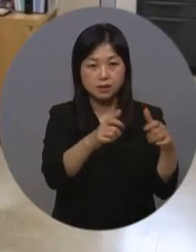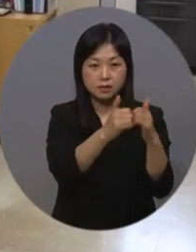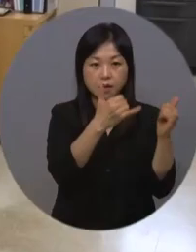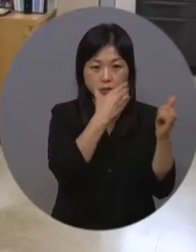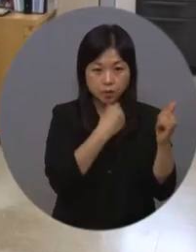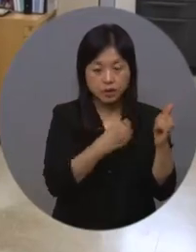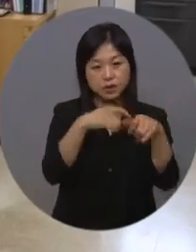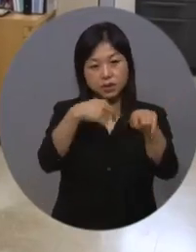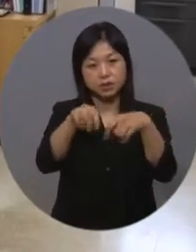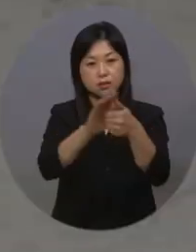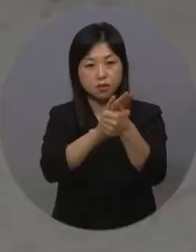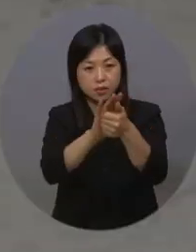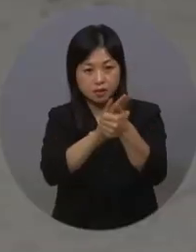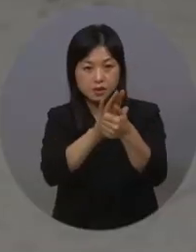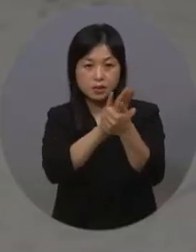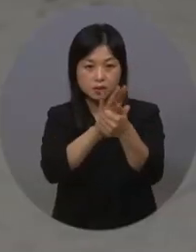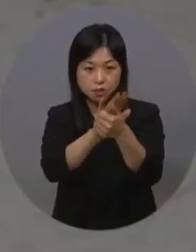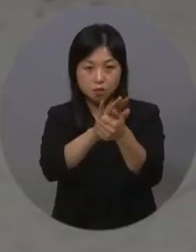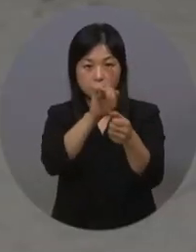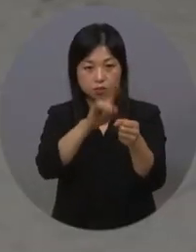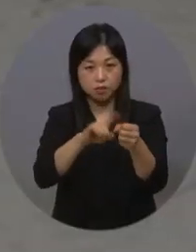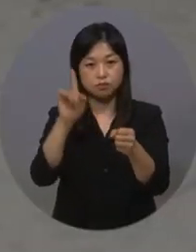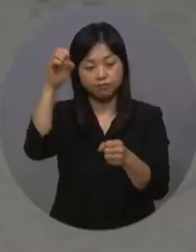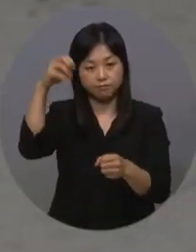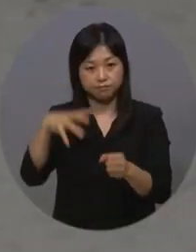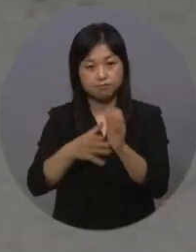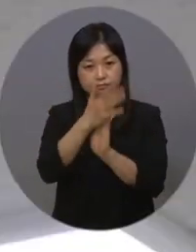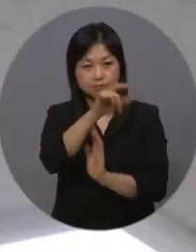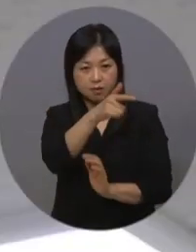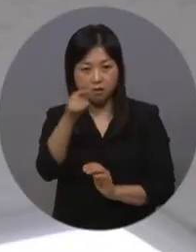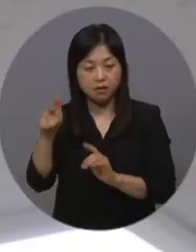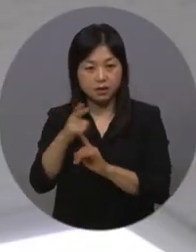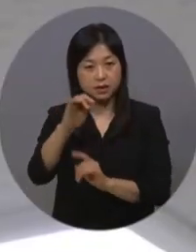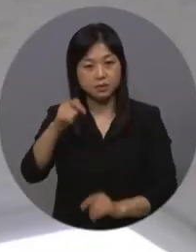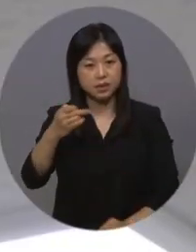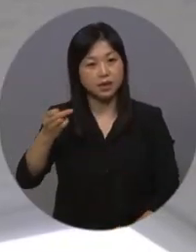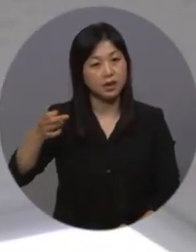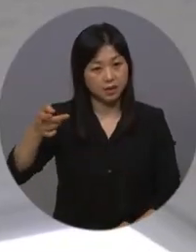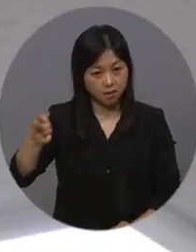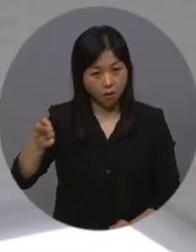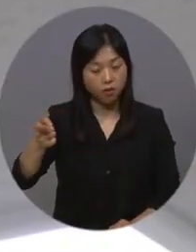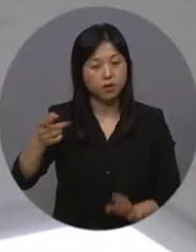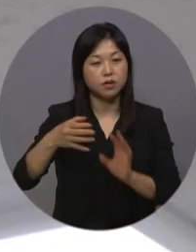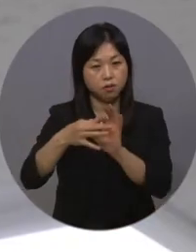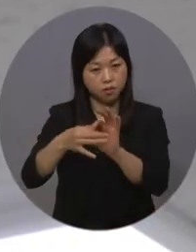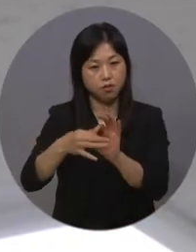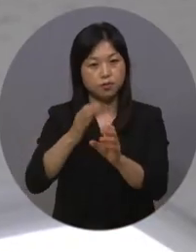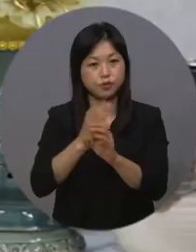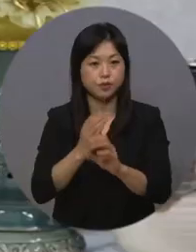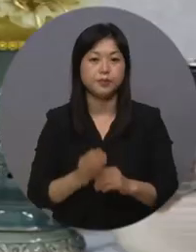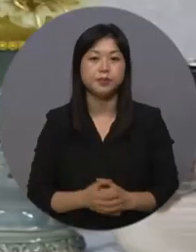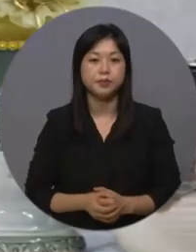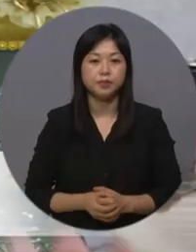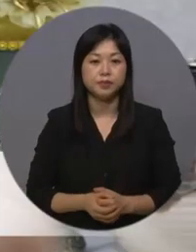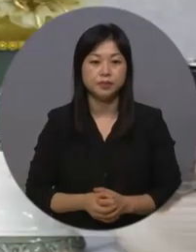시정서비스 제공을 위해 고양시는 이미 다양한 종류의 빅데이터를 적극 활용해 오고 있습니다.